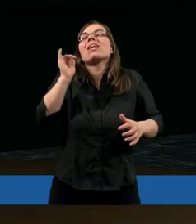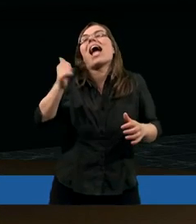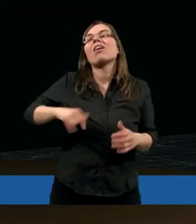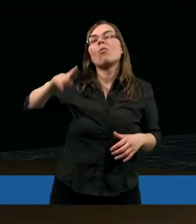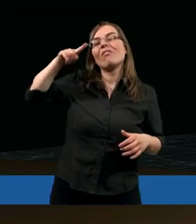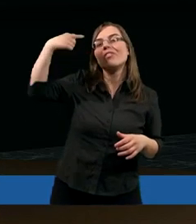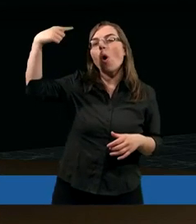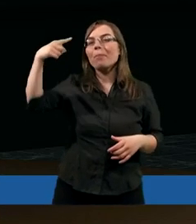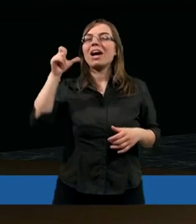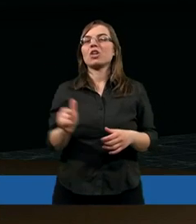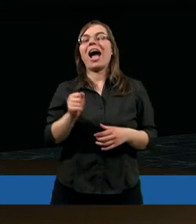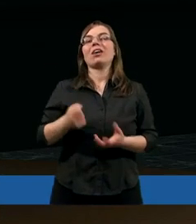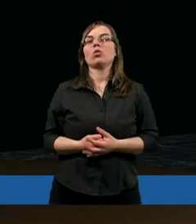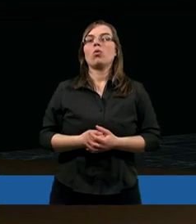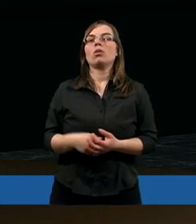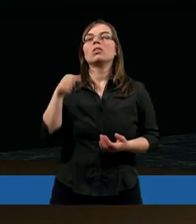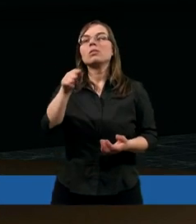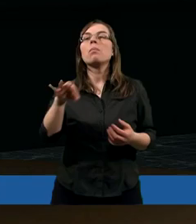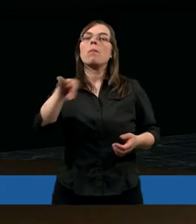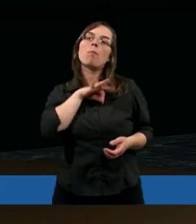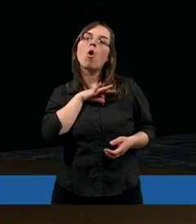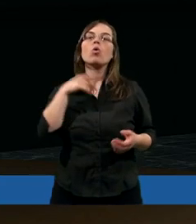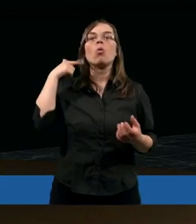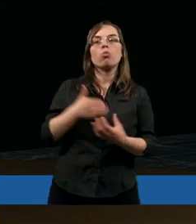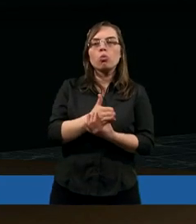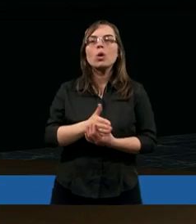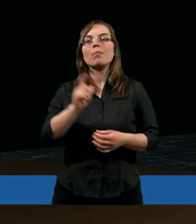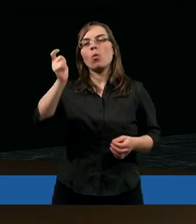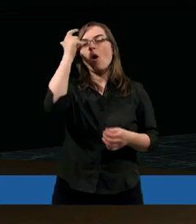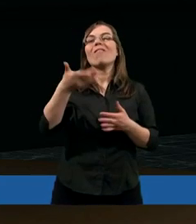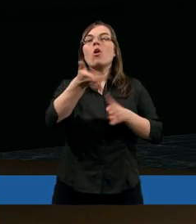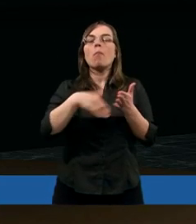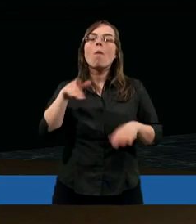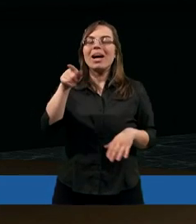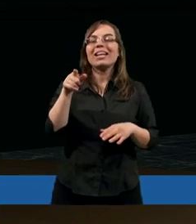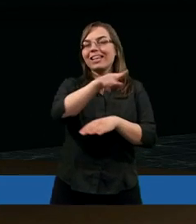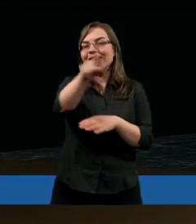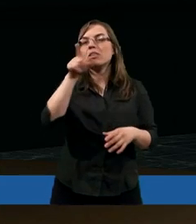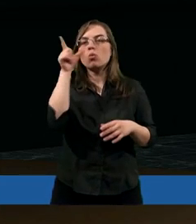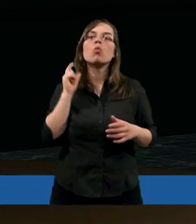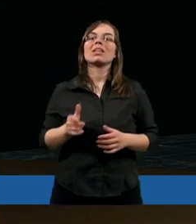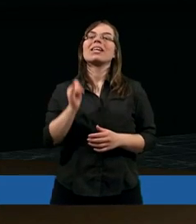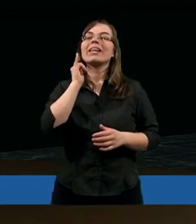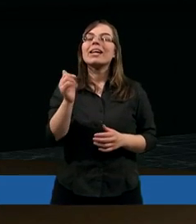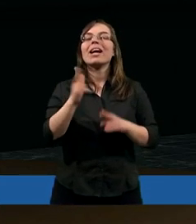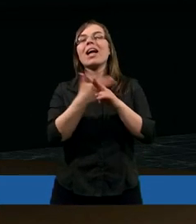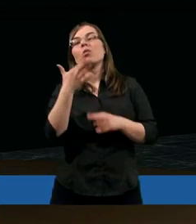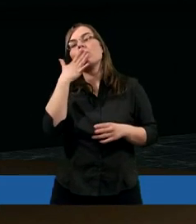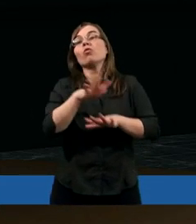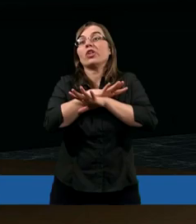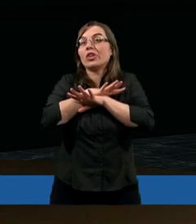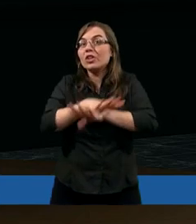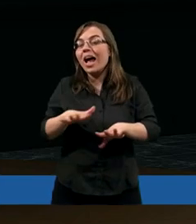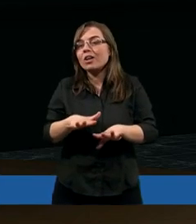wyobrażają tą moją służebną rolę wobec nich? i kiedy mówią